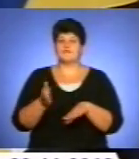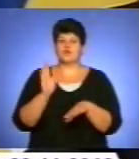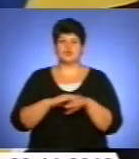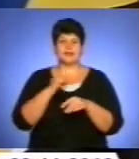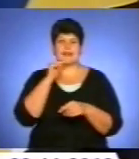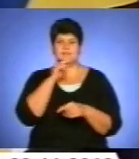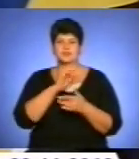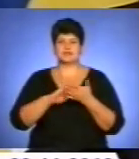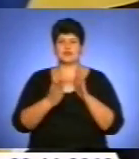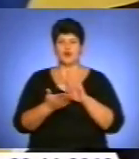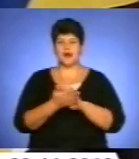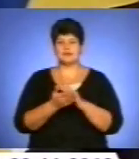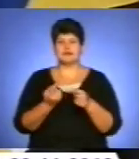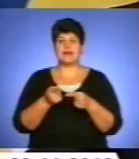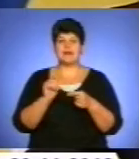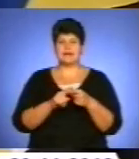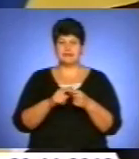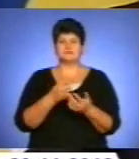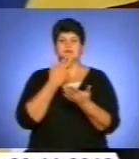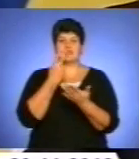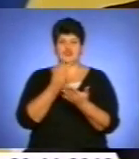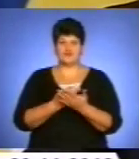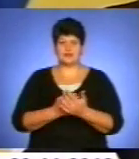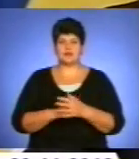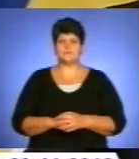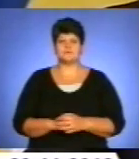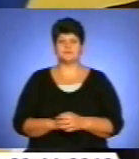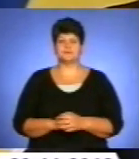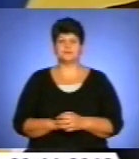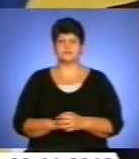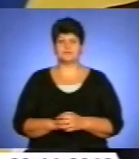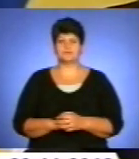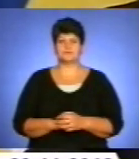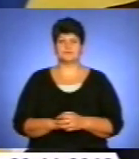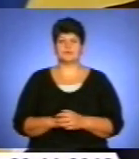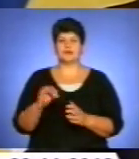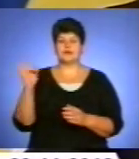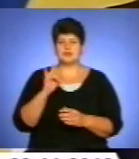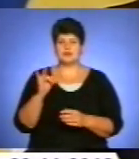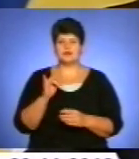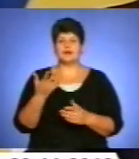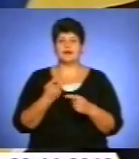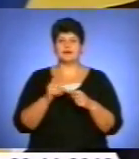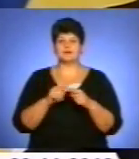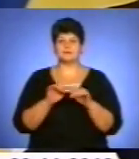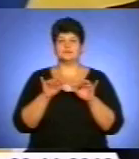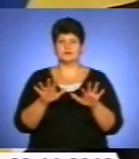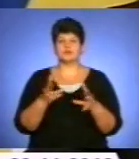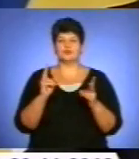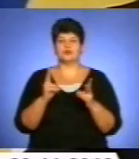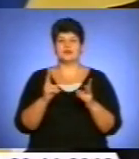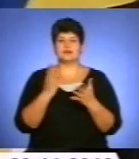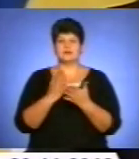ситуації. Це абсолютно очевидно. І та рецесія, яка проходит в країнах